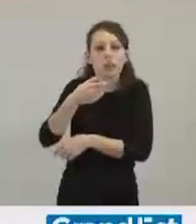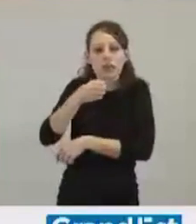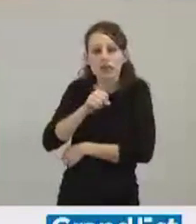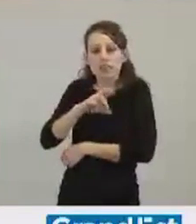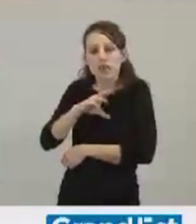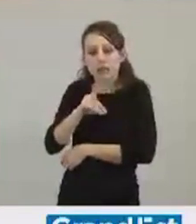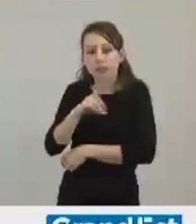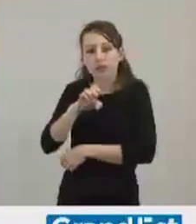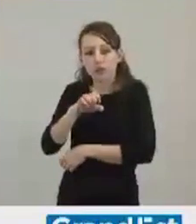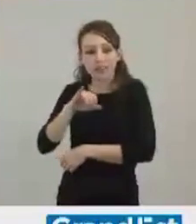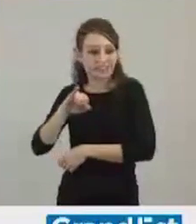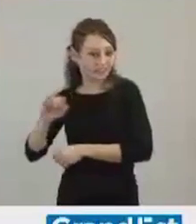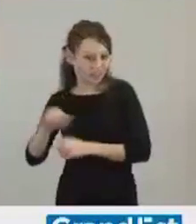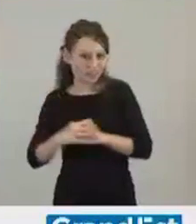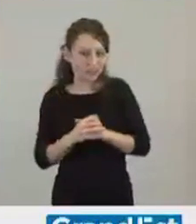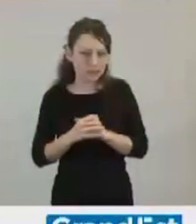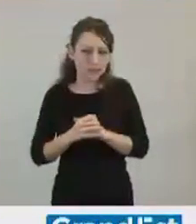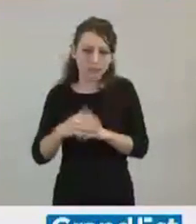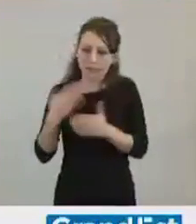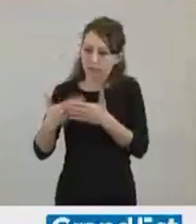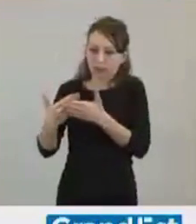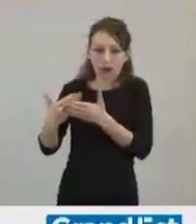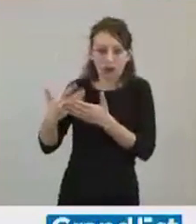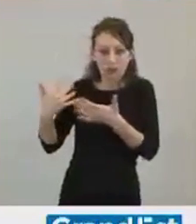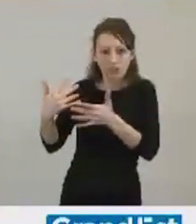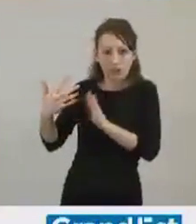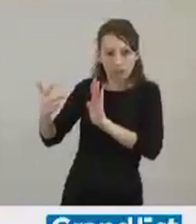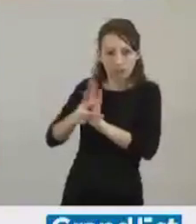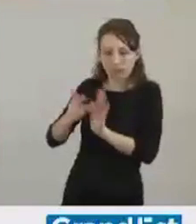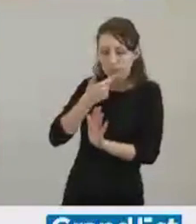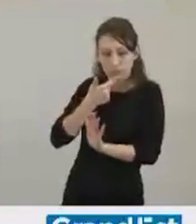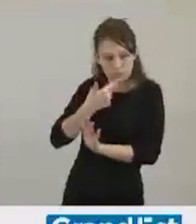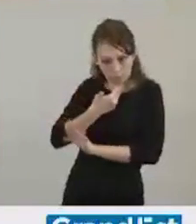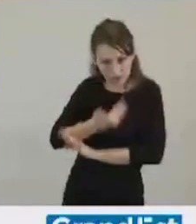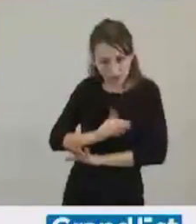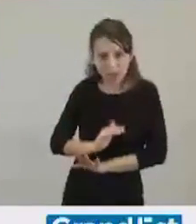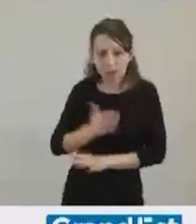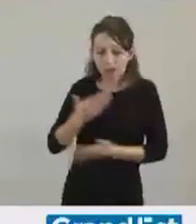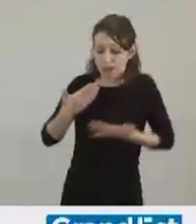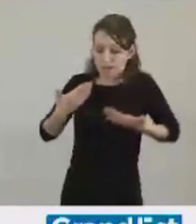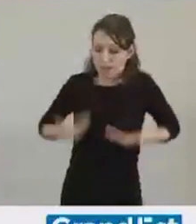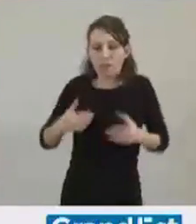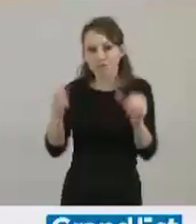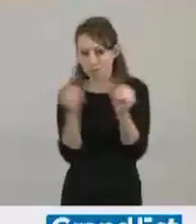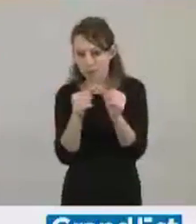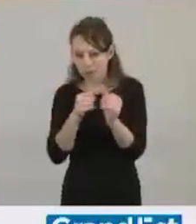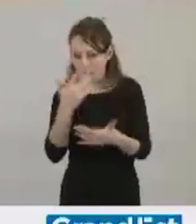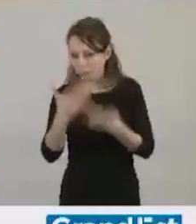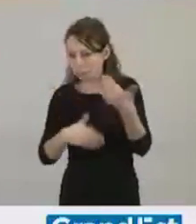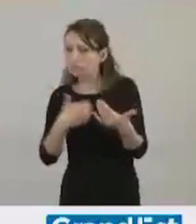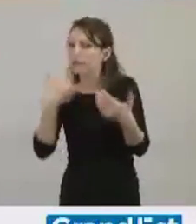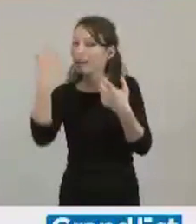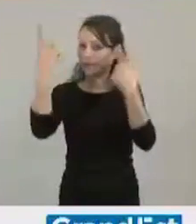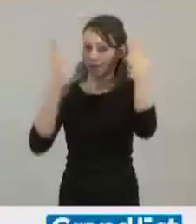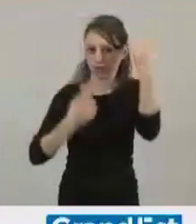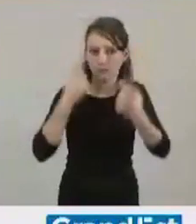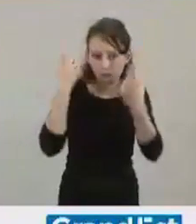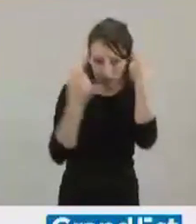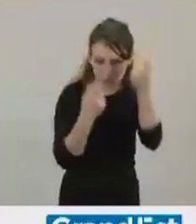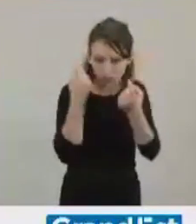remercie, nous allons pouvoir effectivement réfléchir à la modalité à travers laquelle les présidents, qui sont